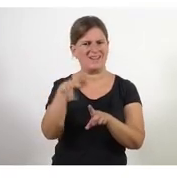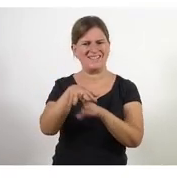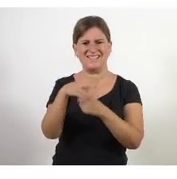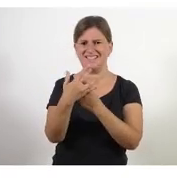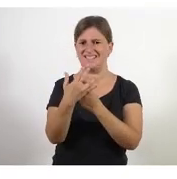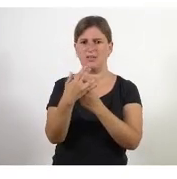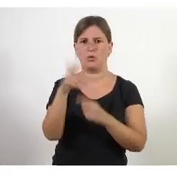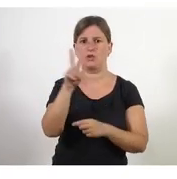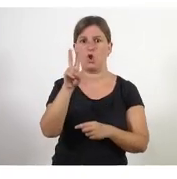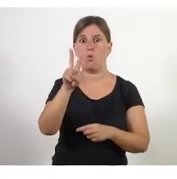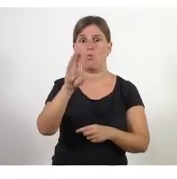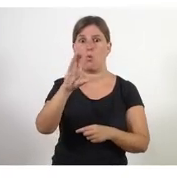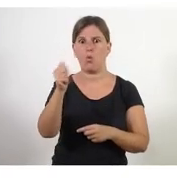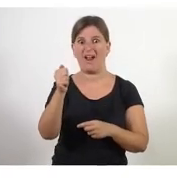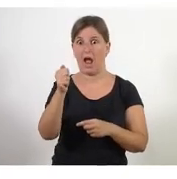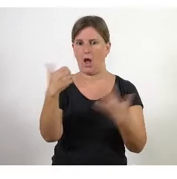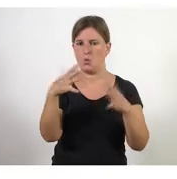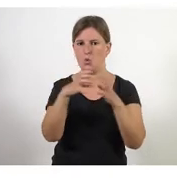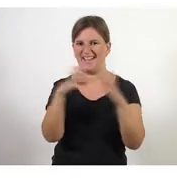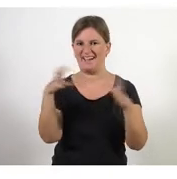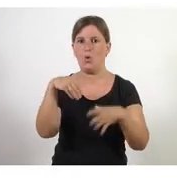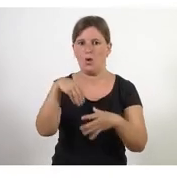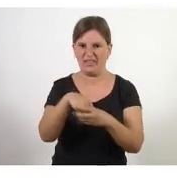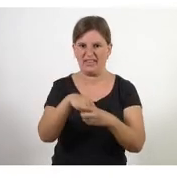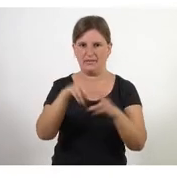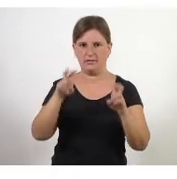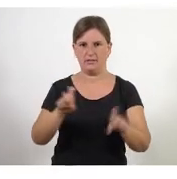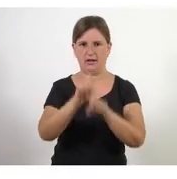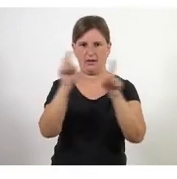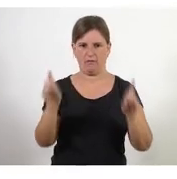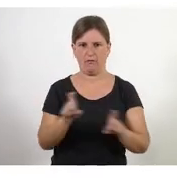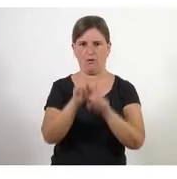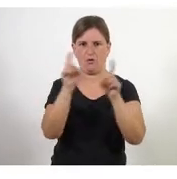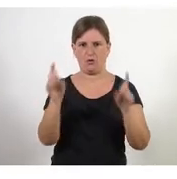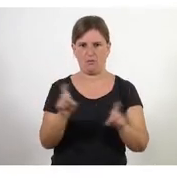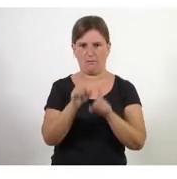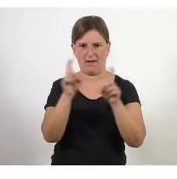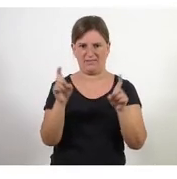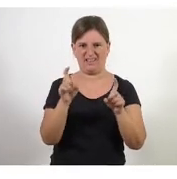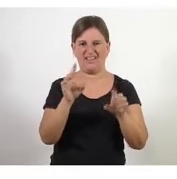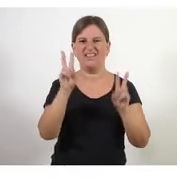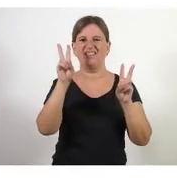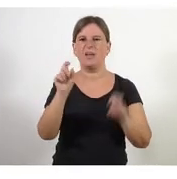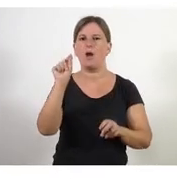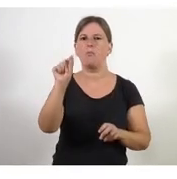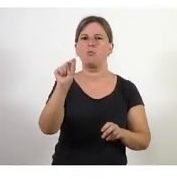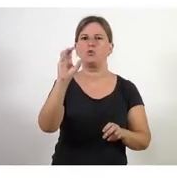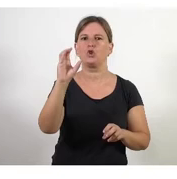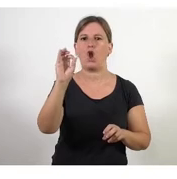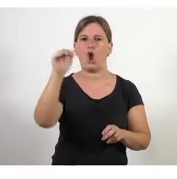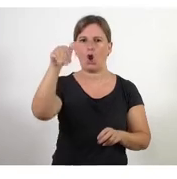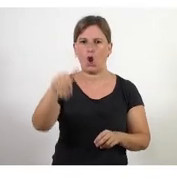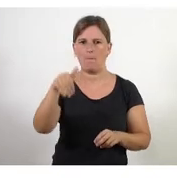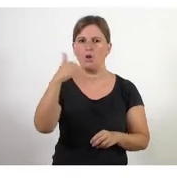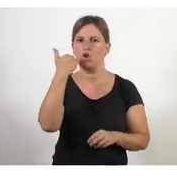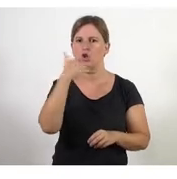buca molt grossa al món de la informàtica i dels puntocom no sé si algú va sentir parlat